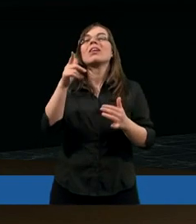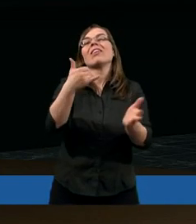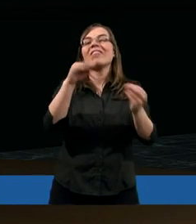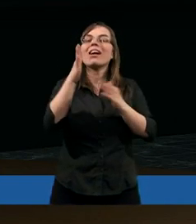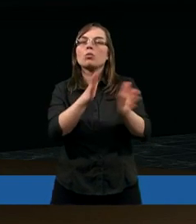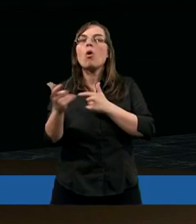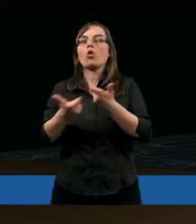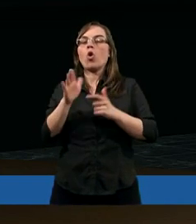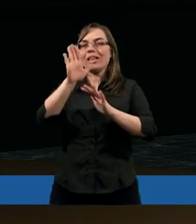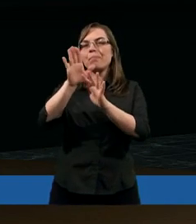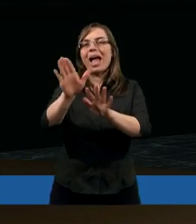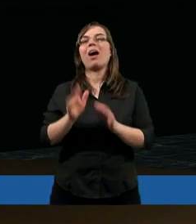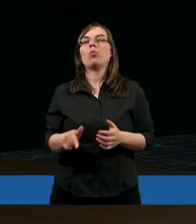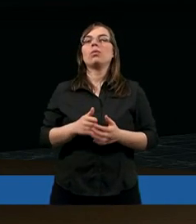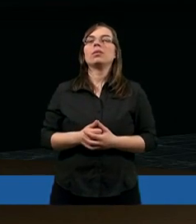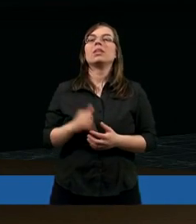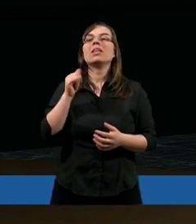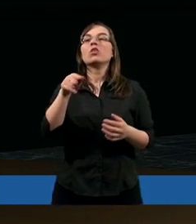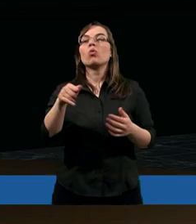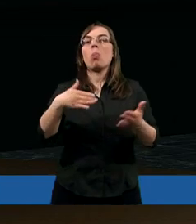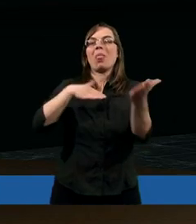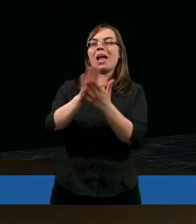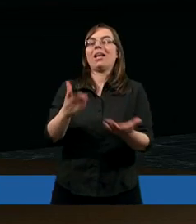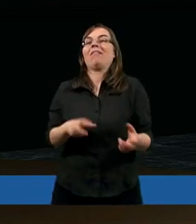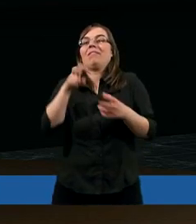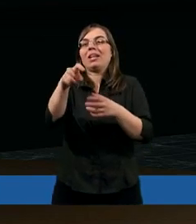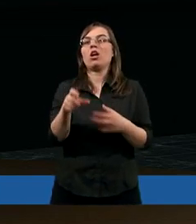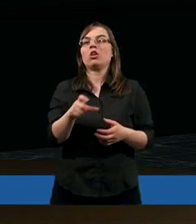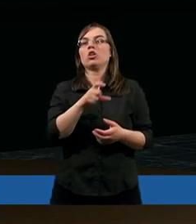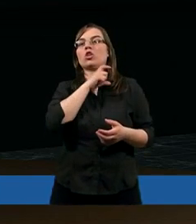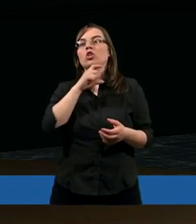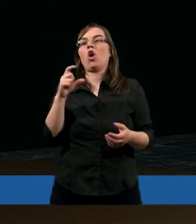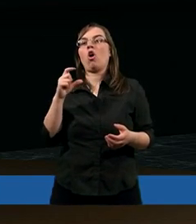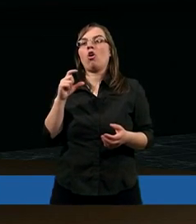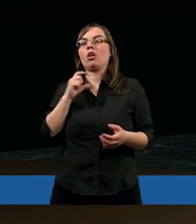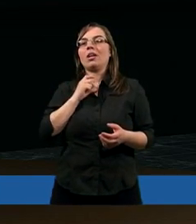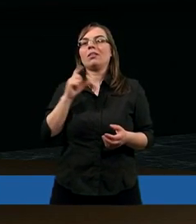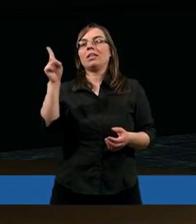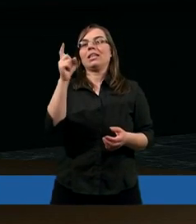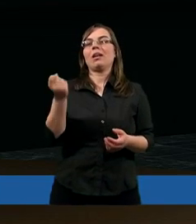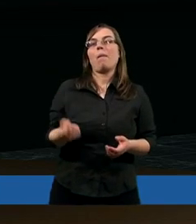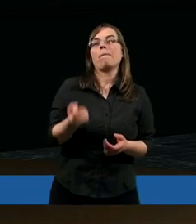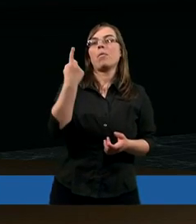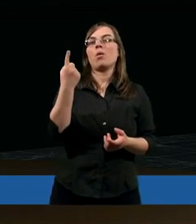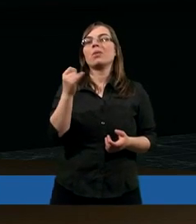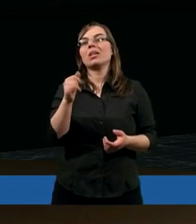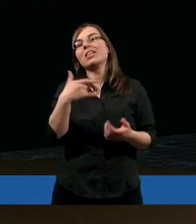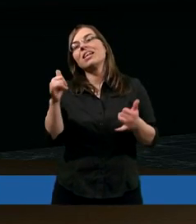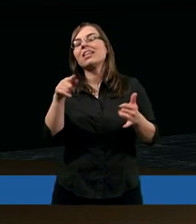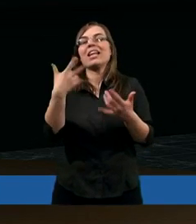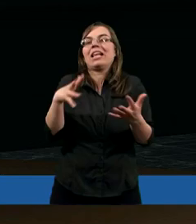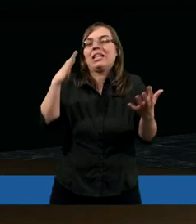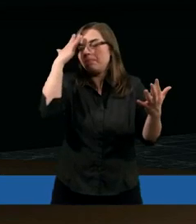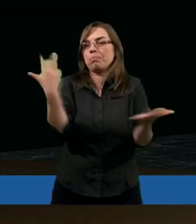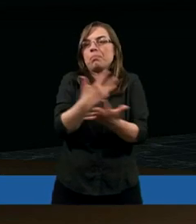porządek i no tutaj nagle wyskakuje ktoś z pomysłem, prawda, z